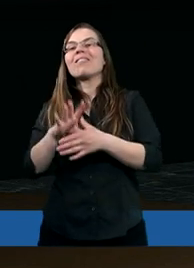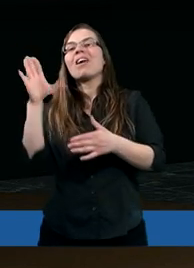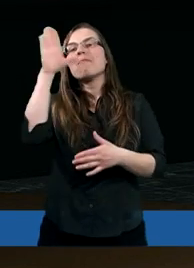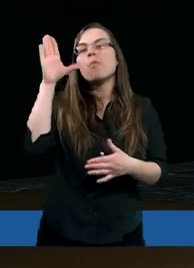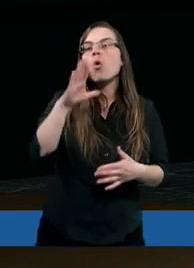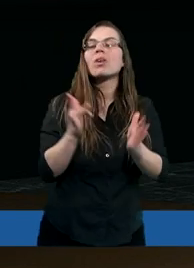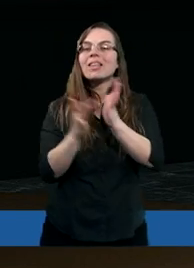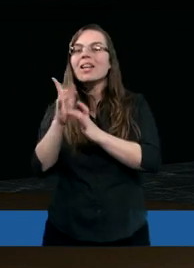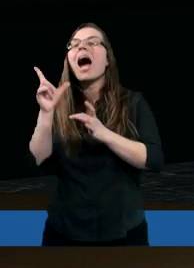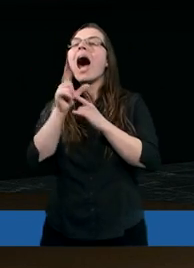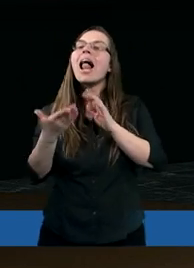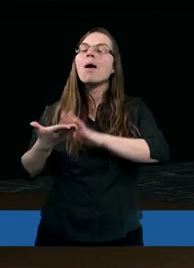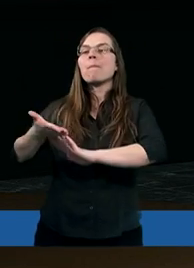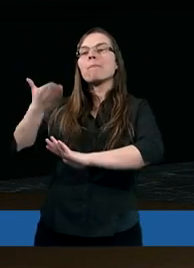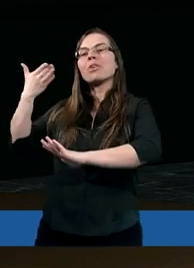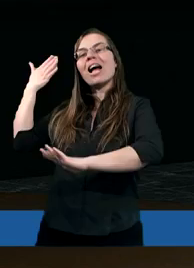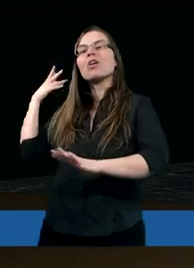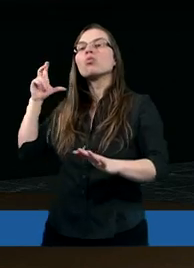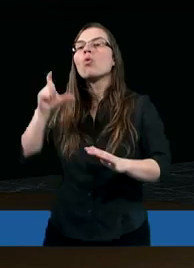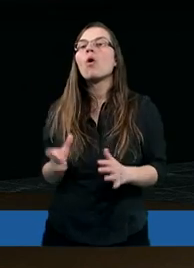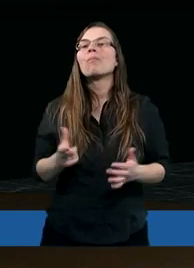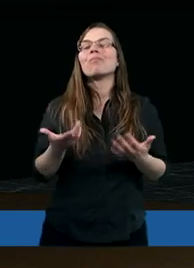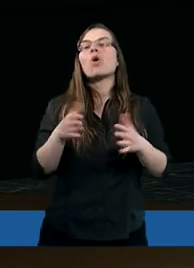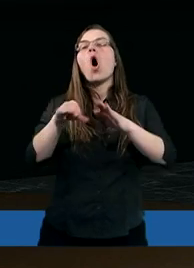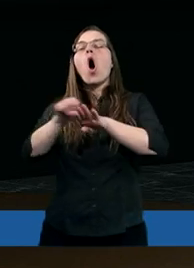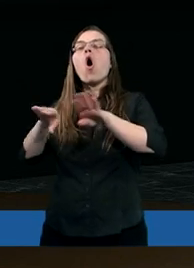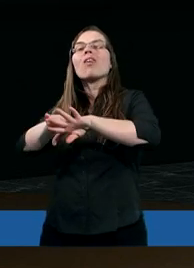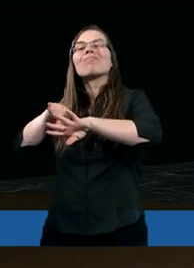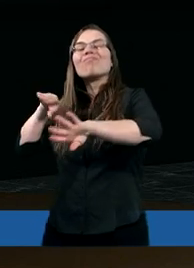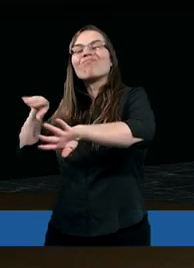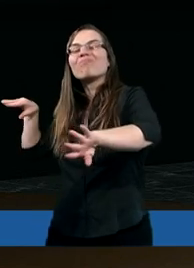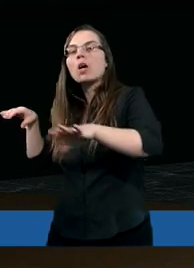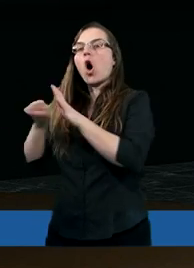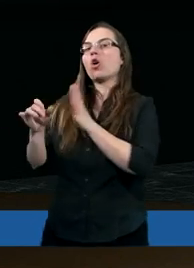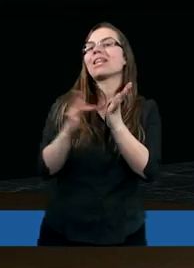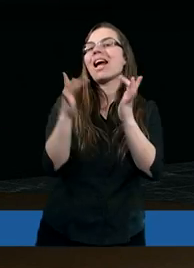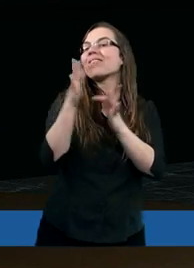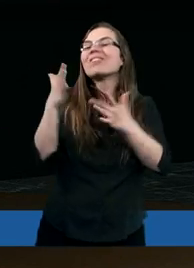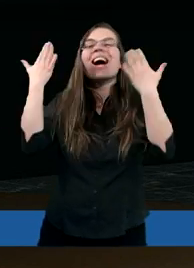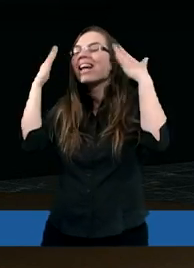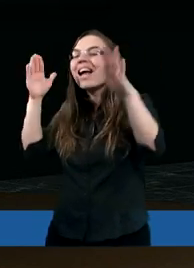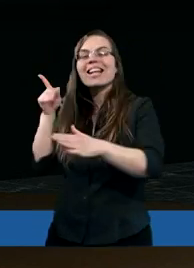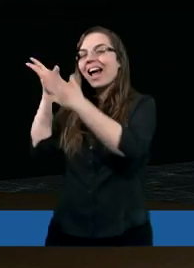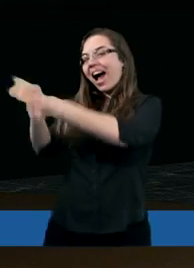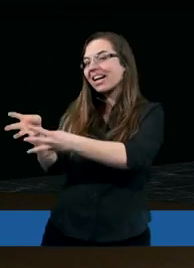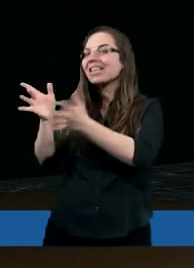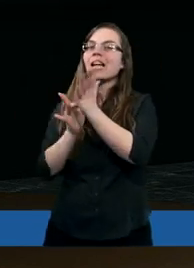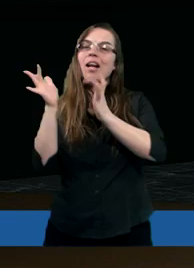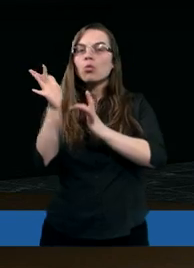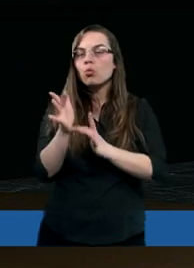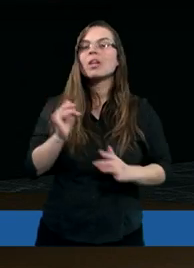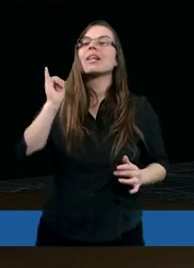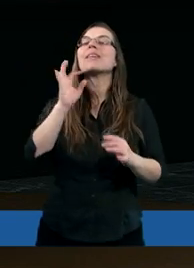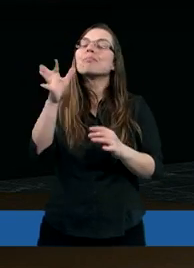Jezusowi, ale przeszłość odległą od Jezusa nie znali Go. i takie było jego życie,